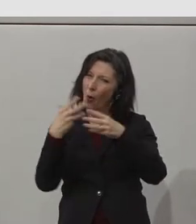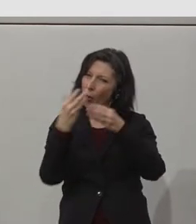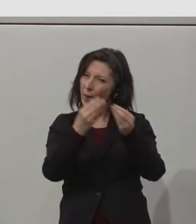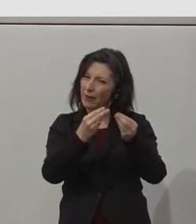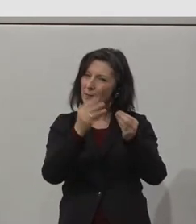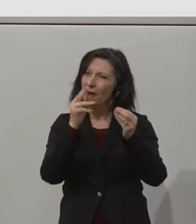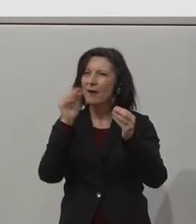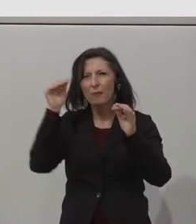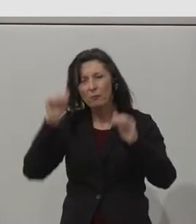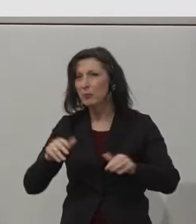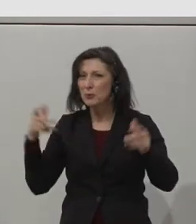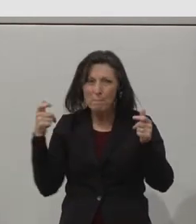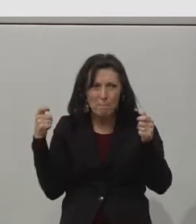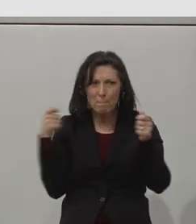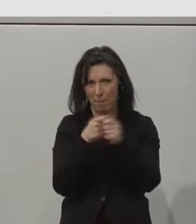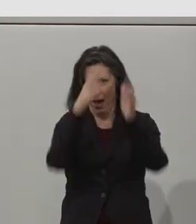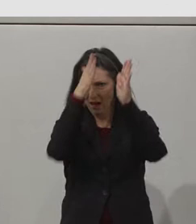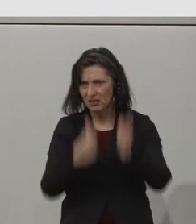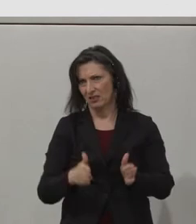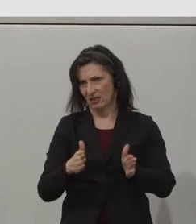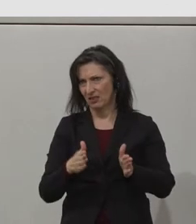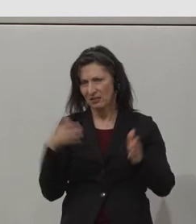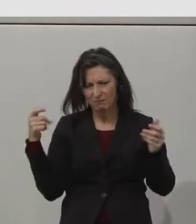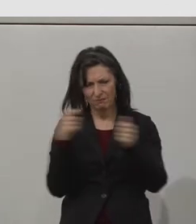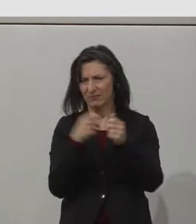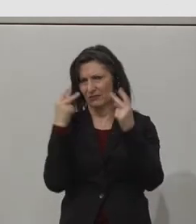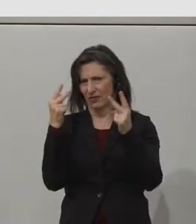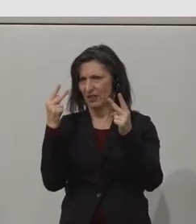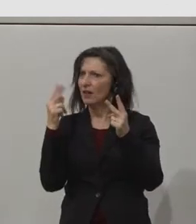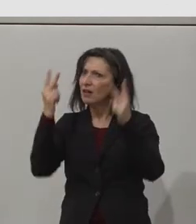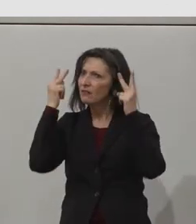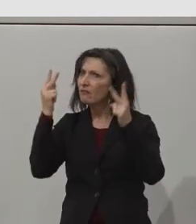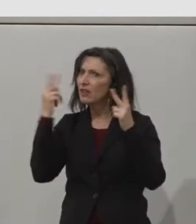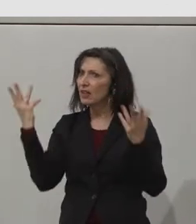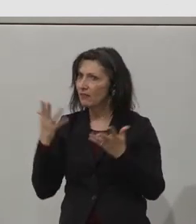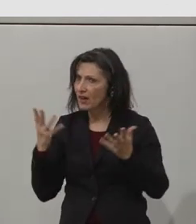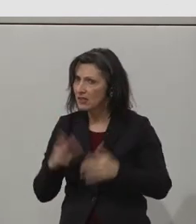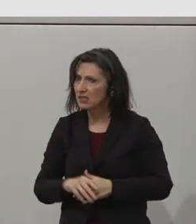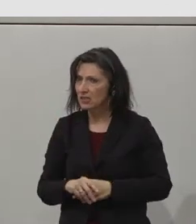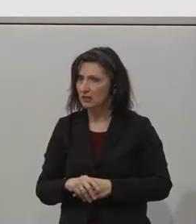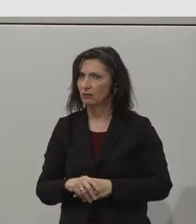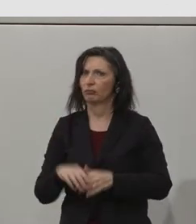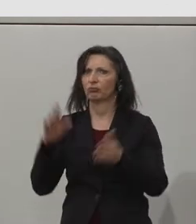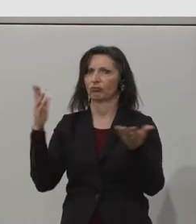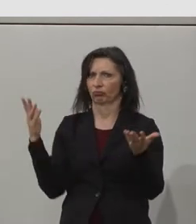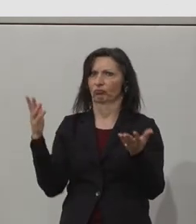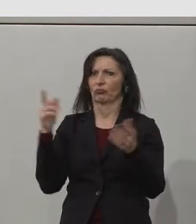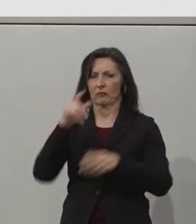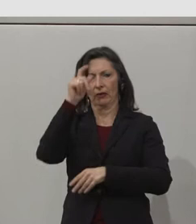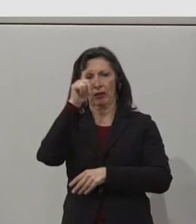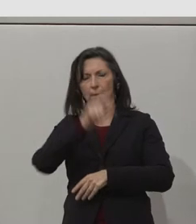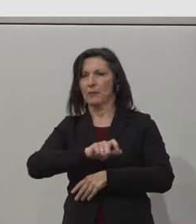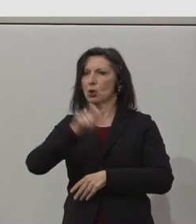is tailored to suit both the personality and the skill set of the individual. So some of our